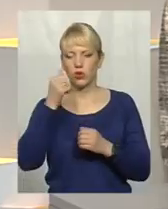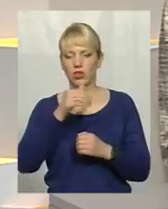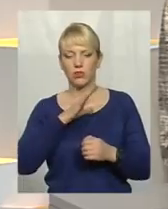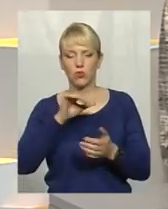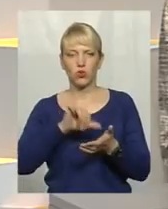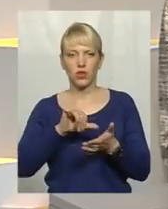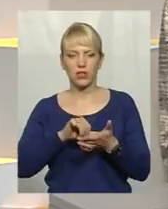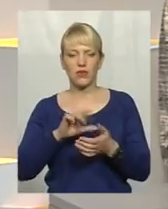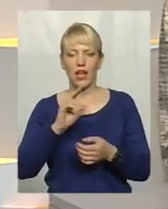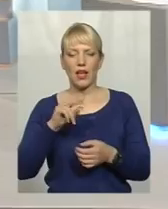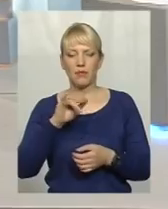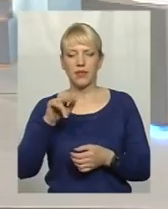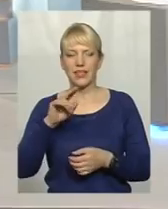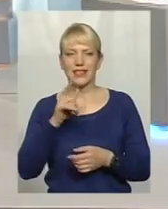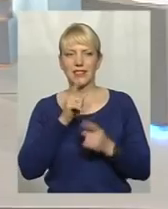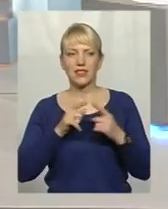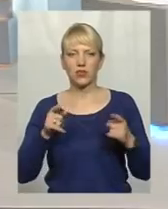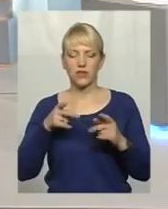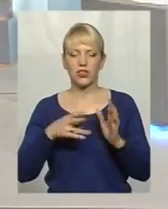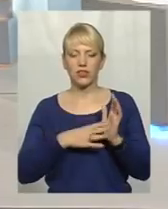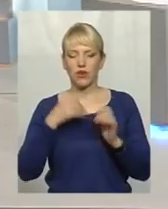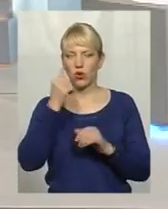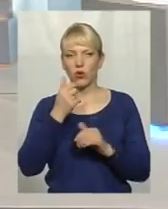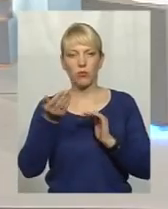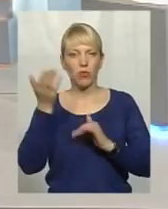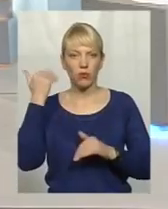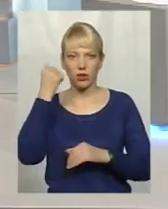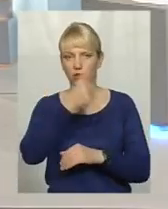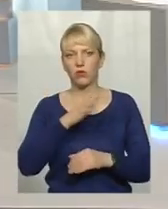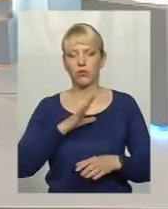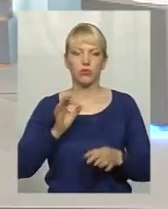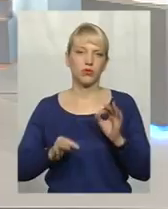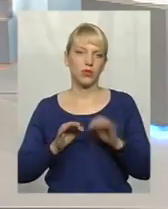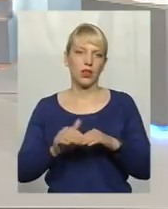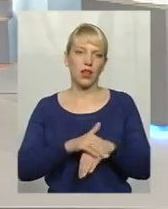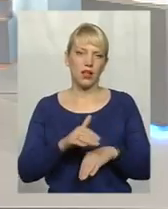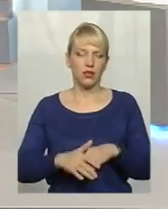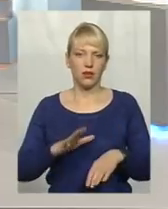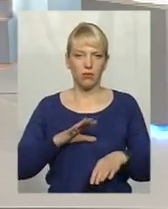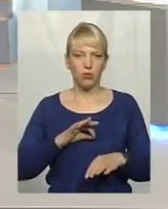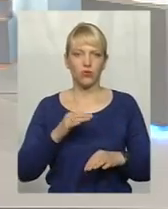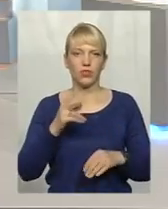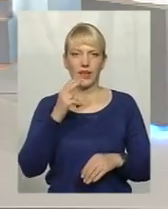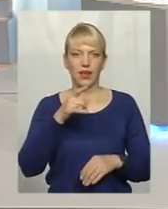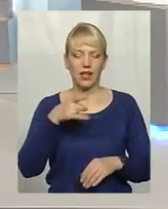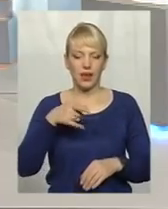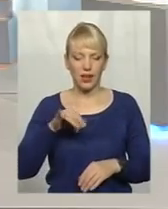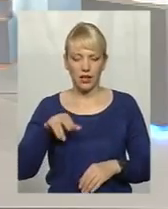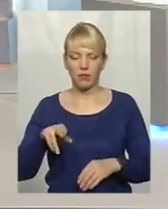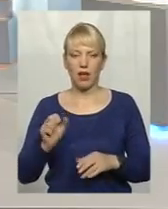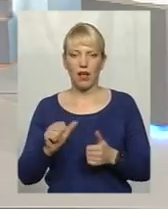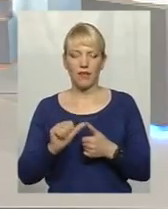епідпроцесії з 2009 року. Але попередні роки він себе поводив досить лагідно за виключенням 2009